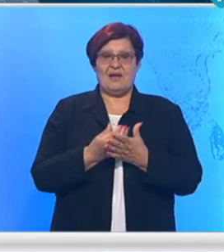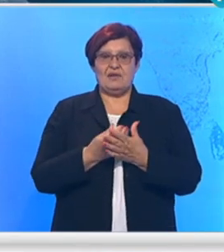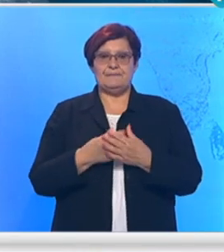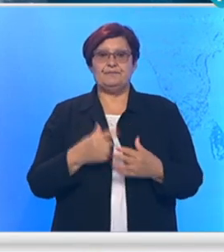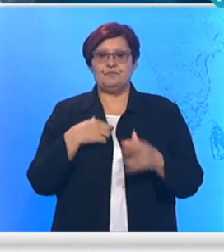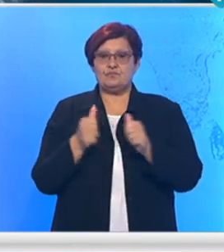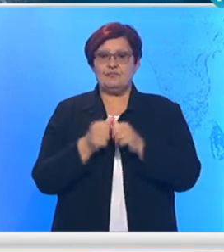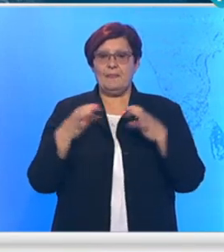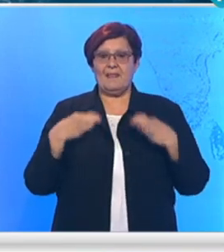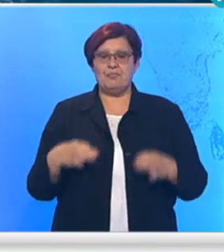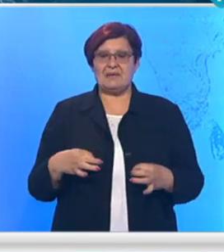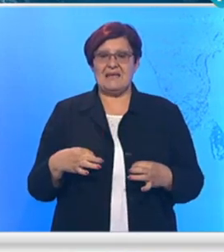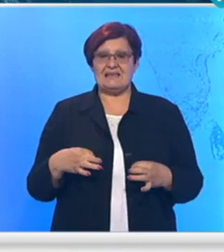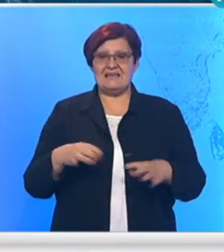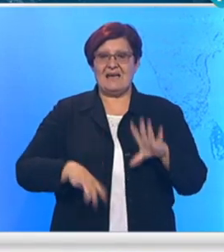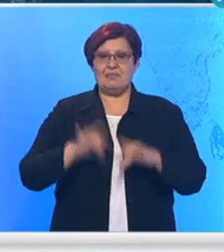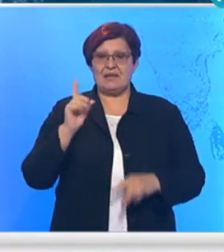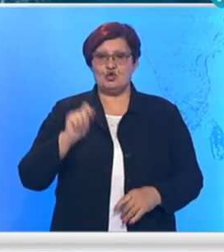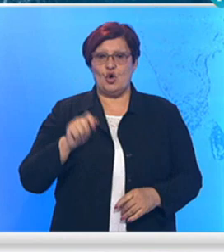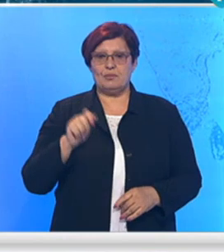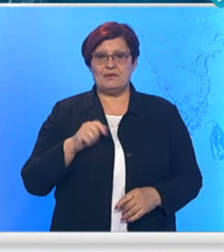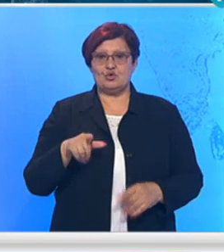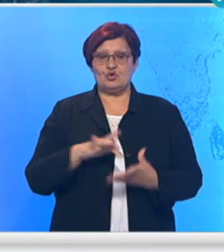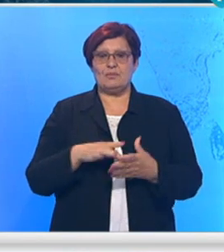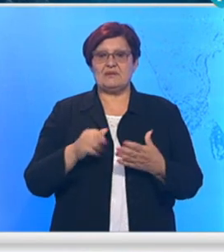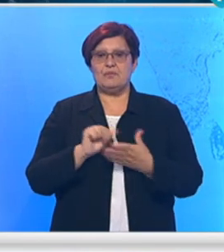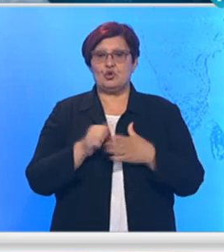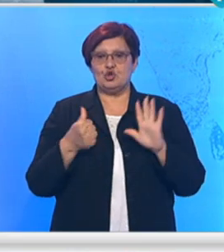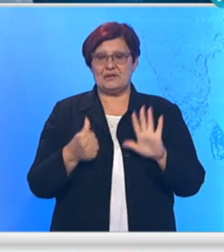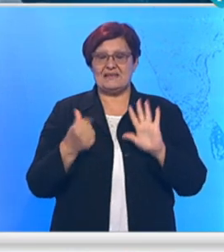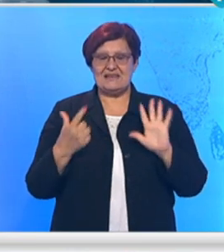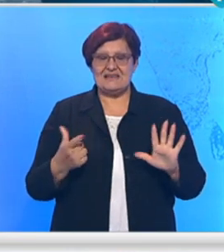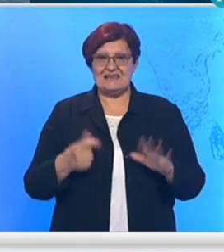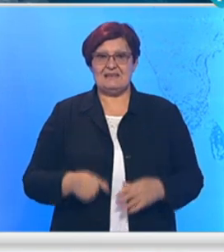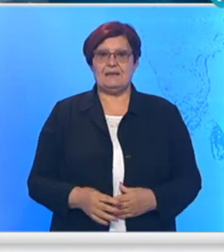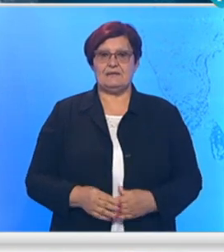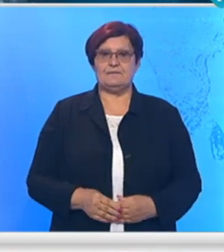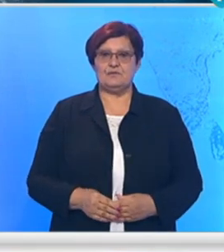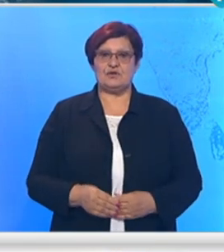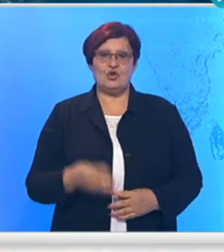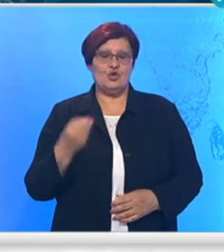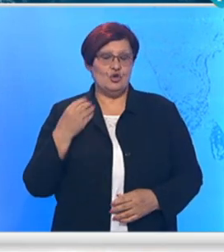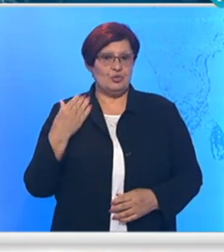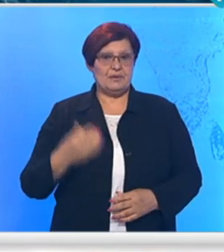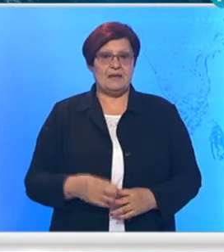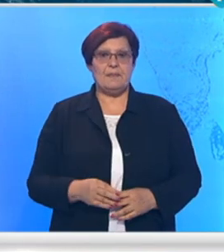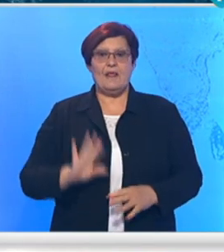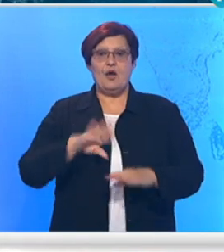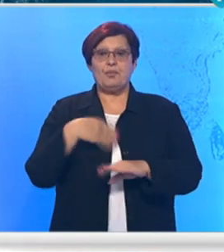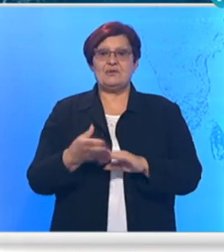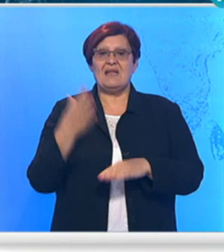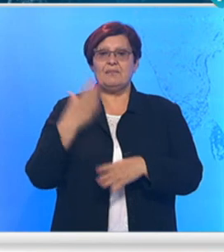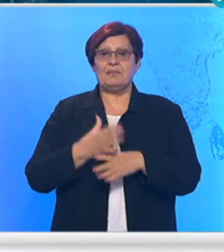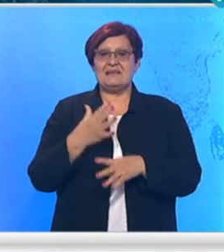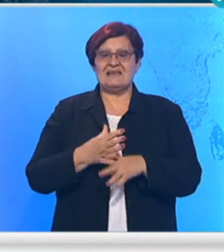Sa mnom je predsjednica biračkog odbora na biračkom mestu, broje 67, Milana Knjajić. Dobar dan. Dobar dan i Vama. Posle pet sati